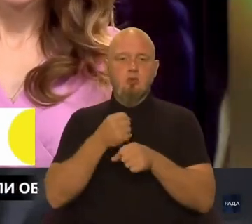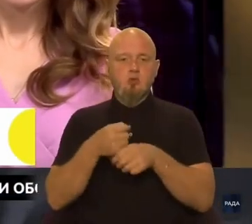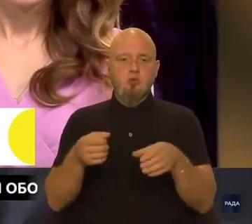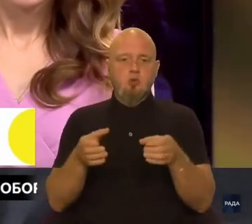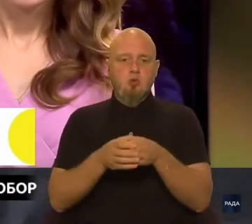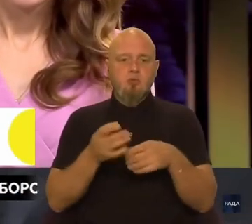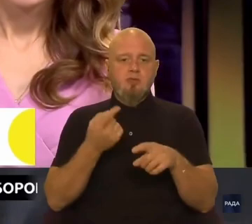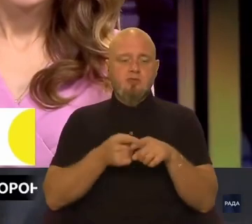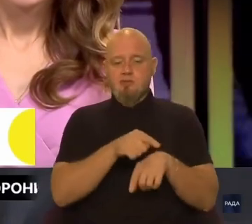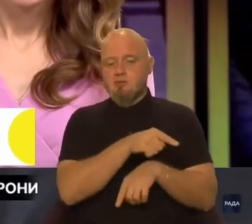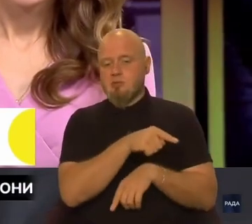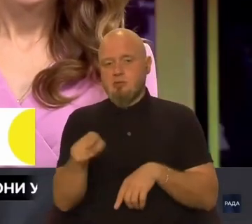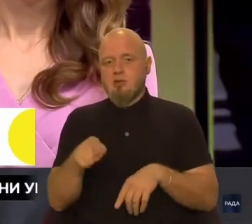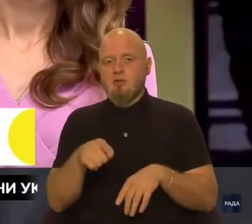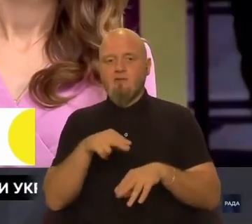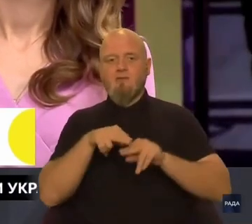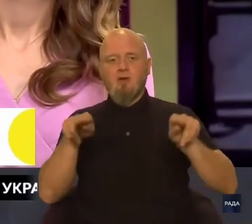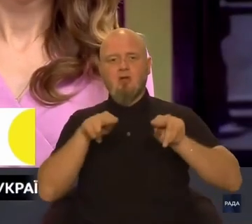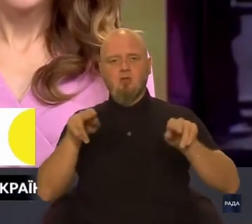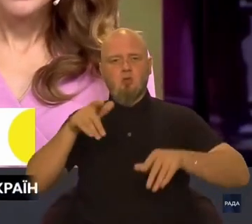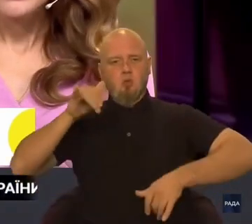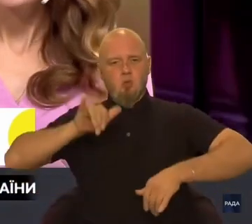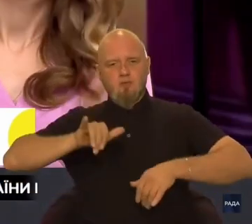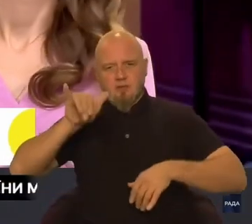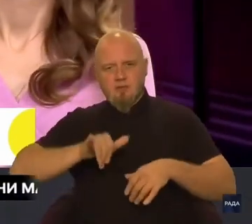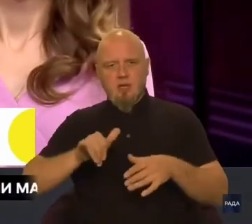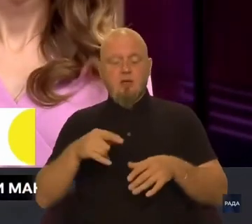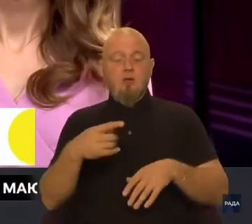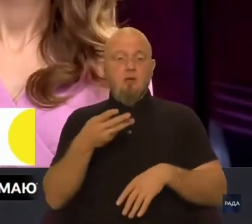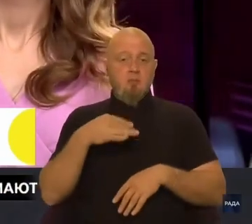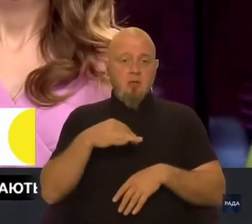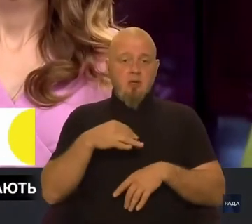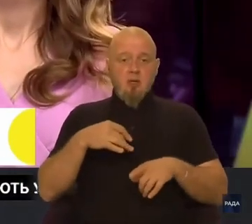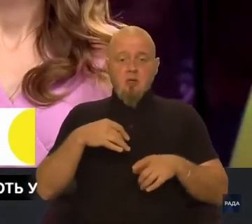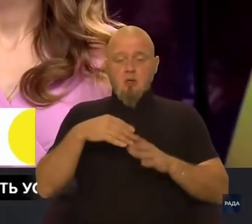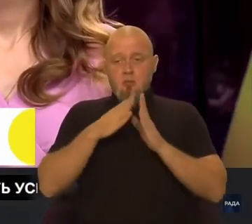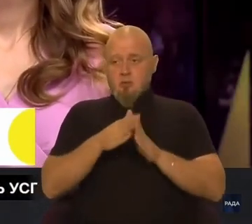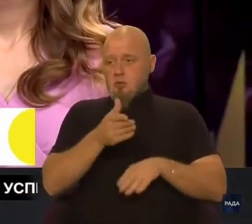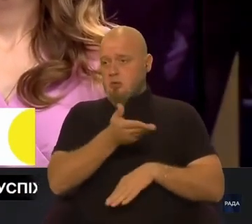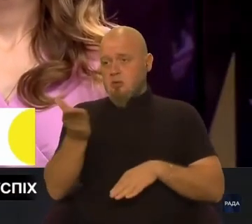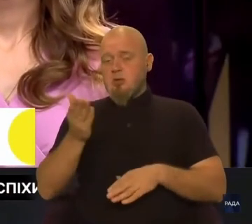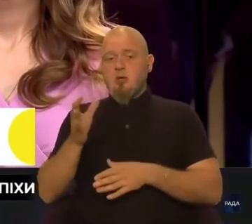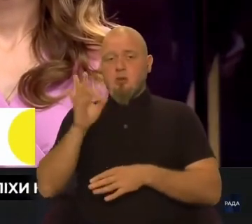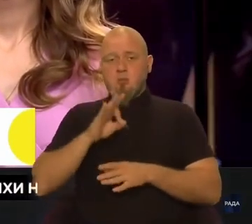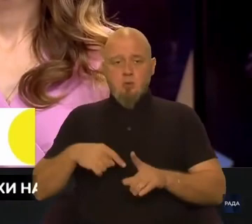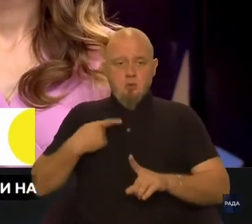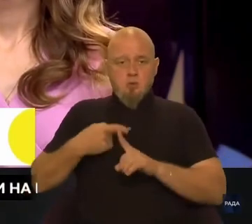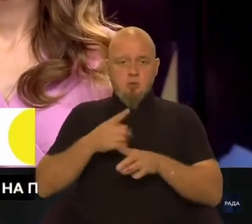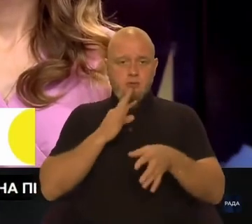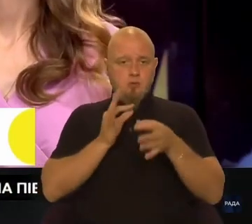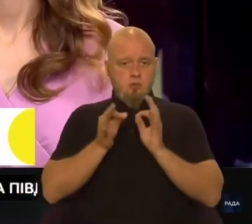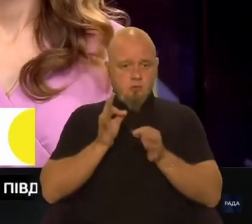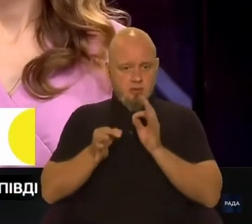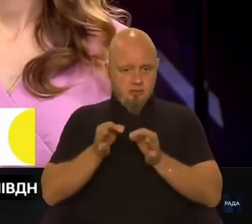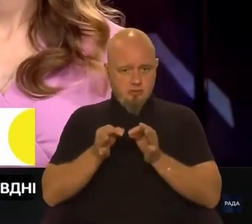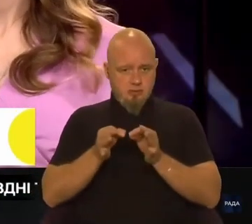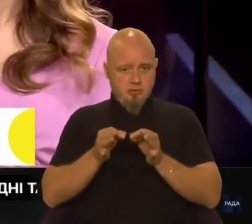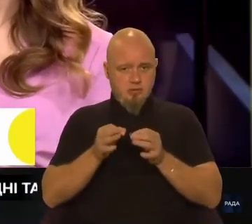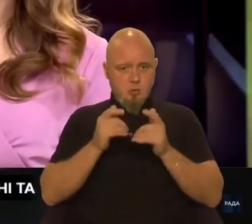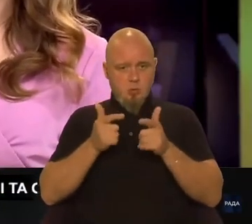це викладачі університетів, ми попросили їх про додаткові консультації,